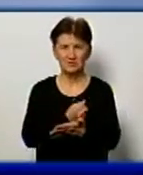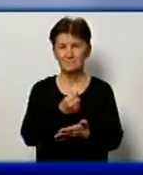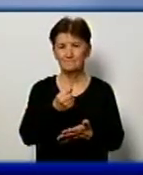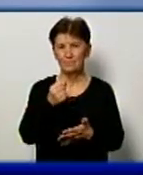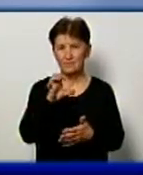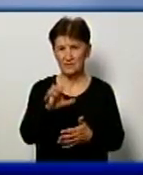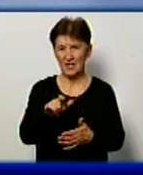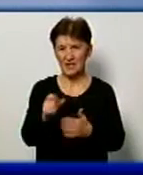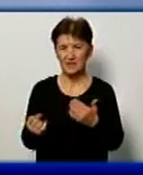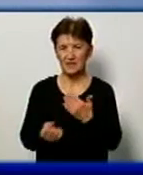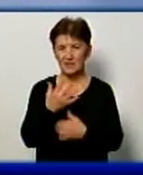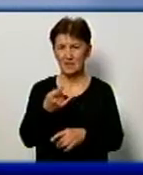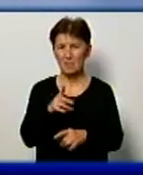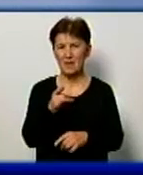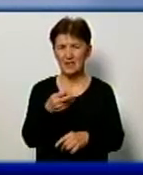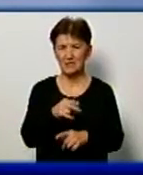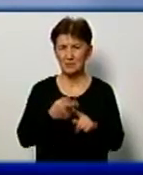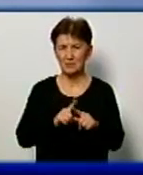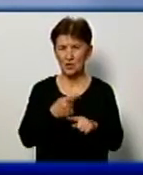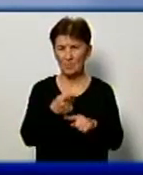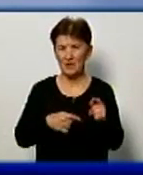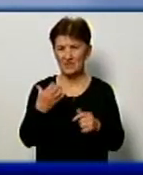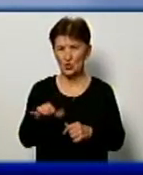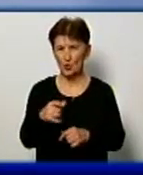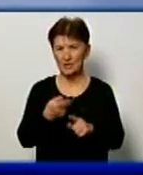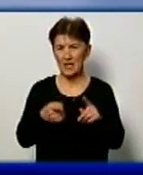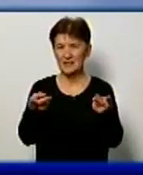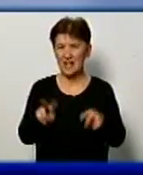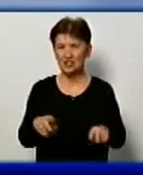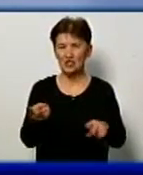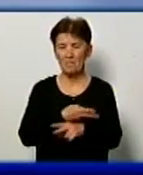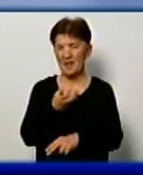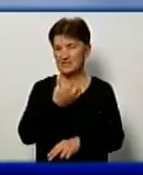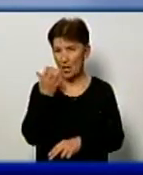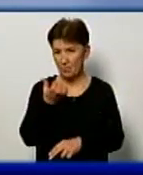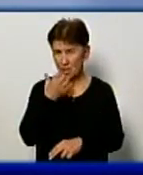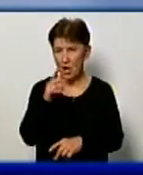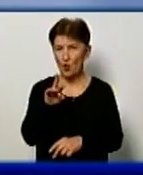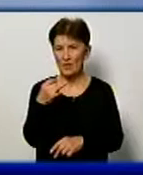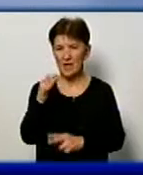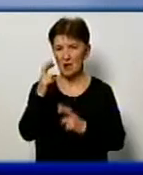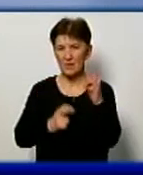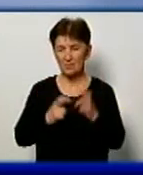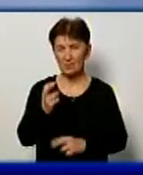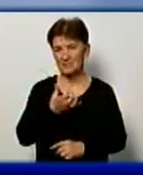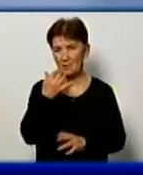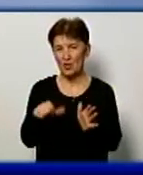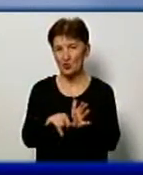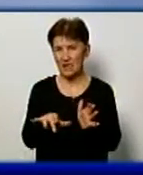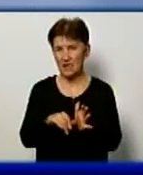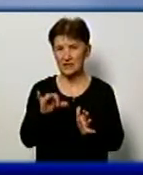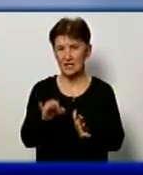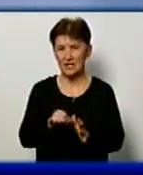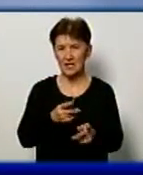України». Через це у березні півтори сотні будинків у Кропивницькому залишилися без тепла. Комунальне підприємство «Теплоенергетик», яке